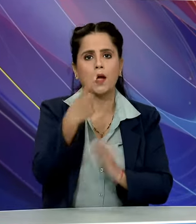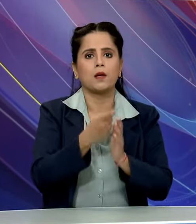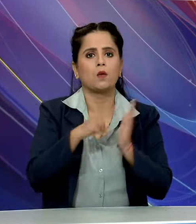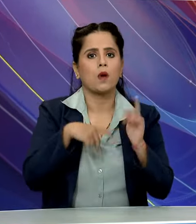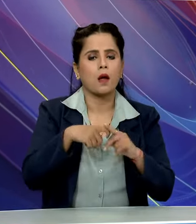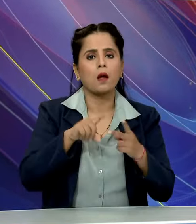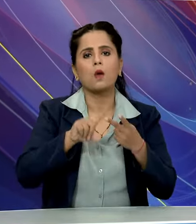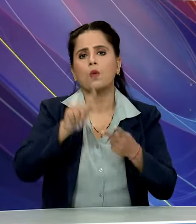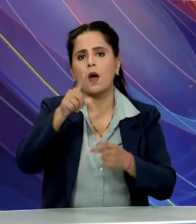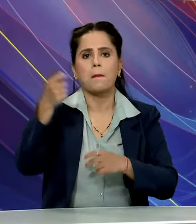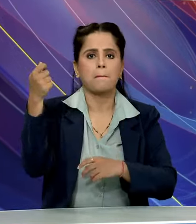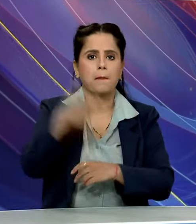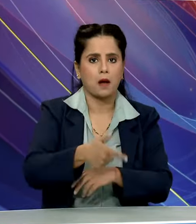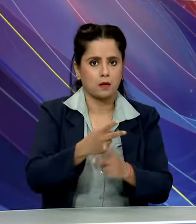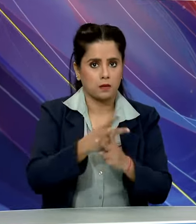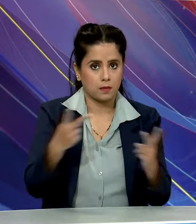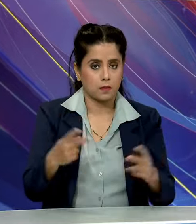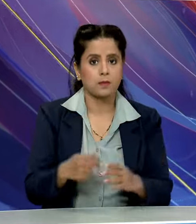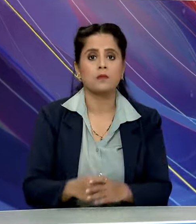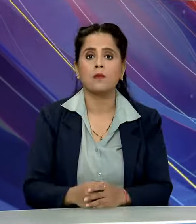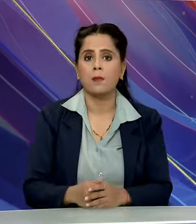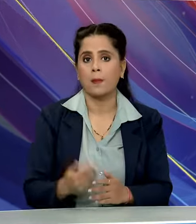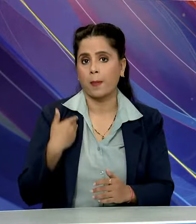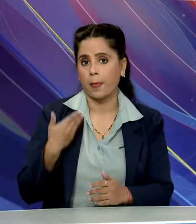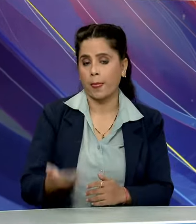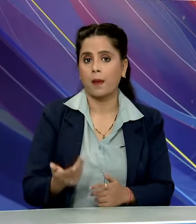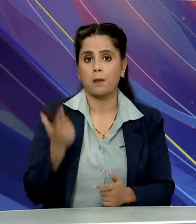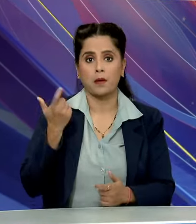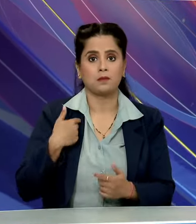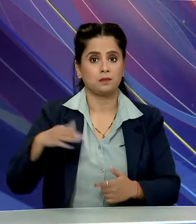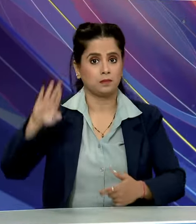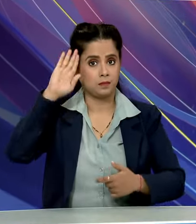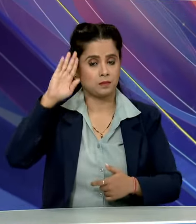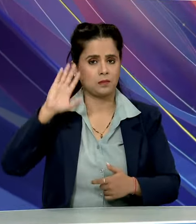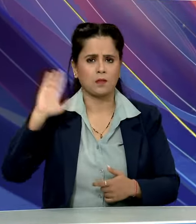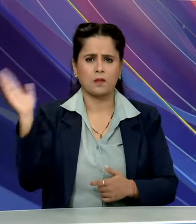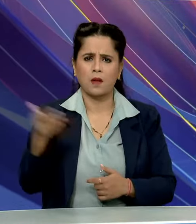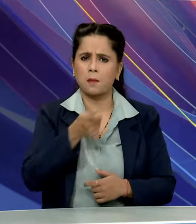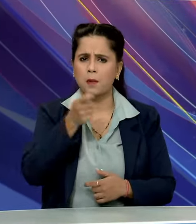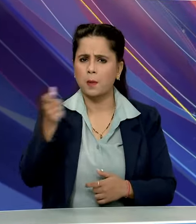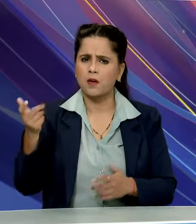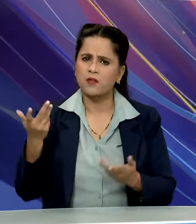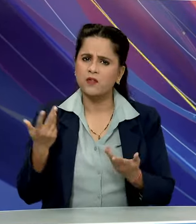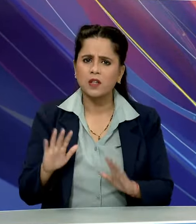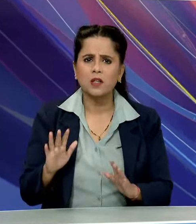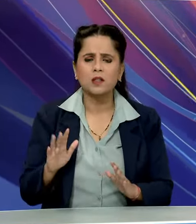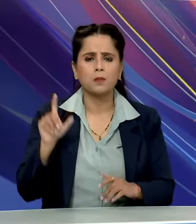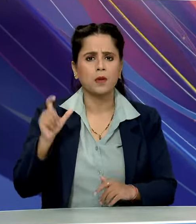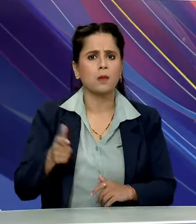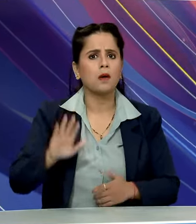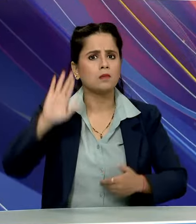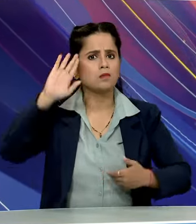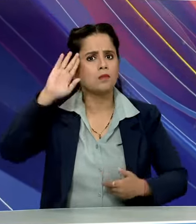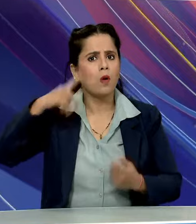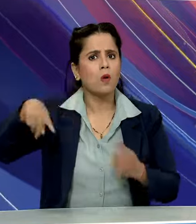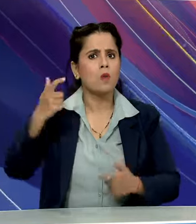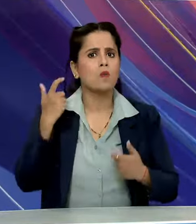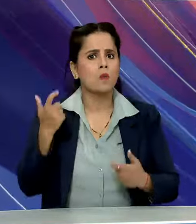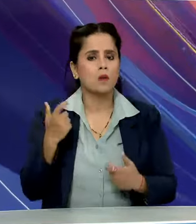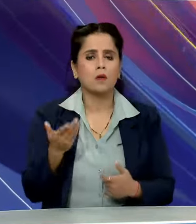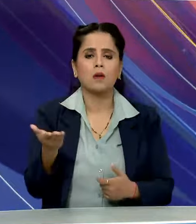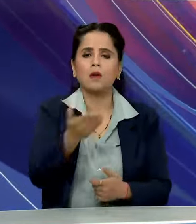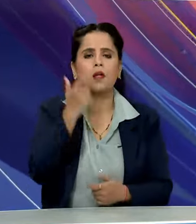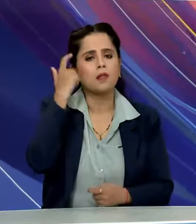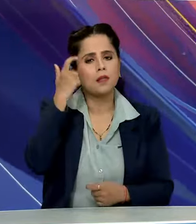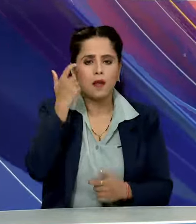पेंशन के तहरं हमारे सेना के जवानों को मिल चुके हैं अब आप